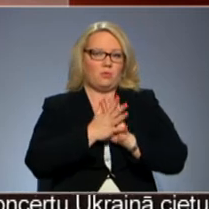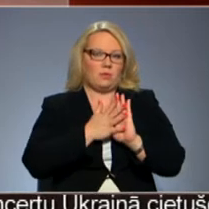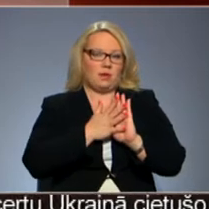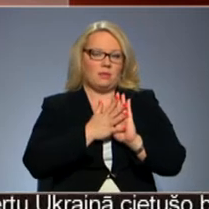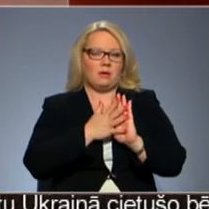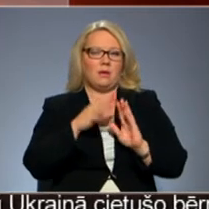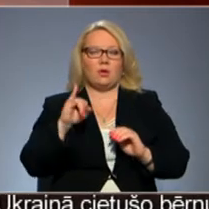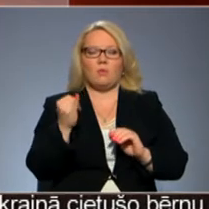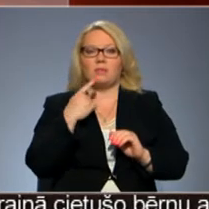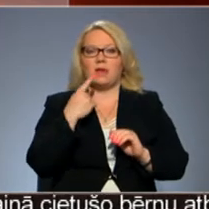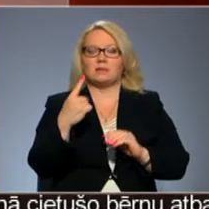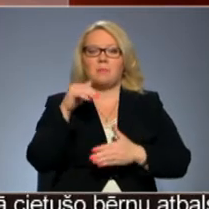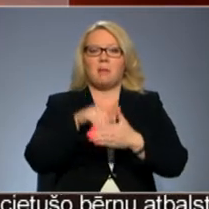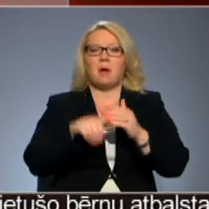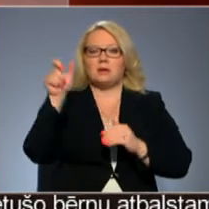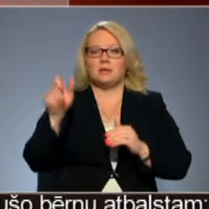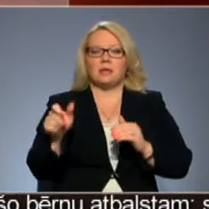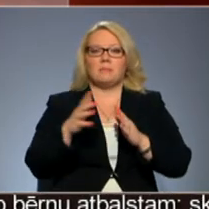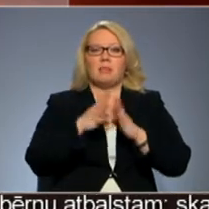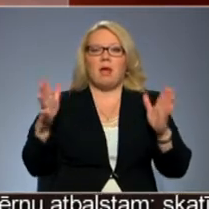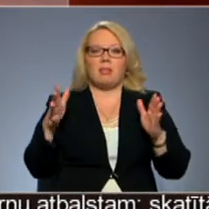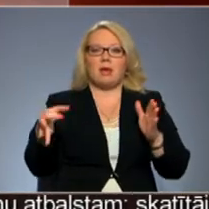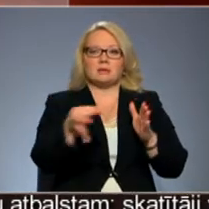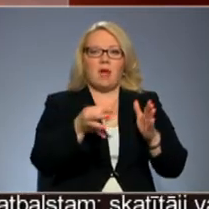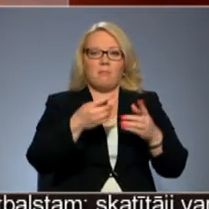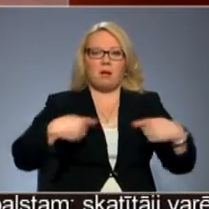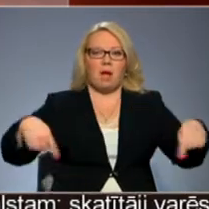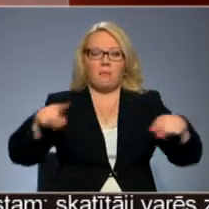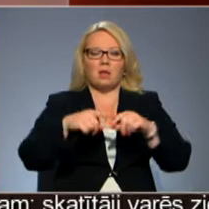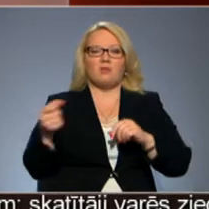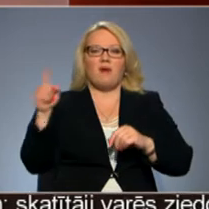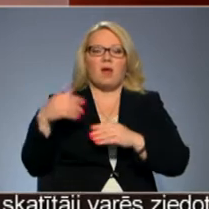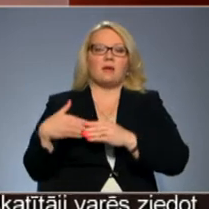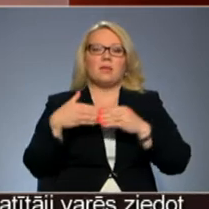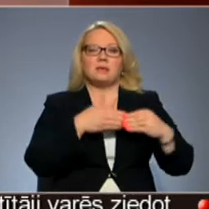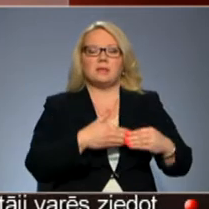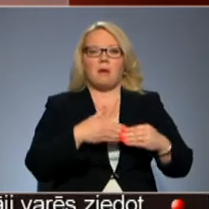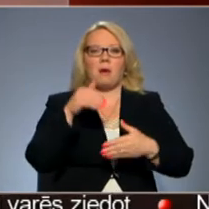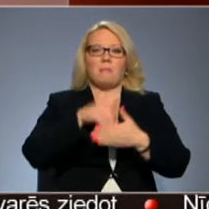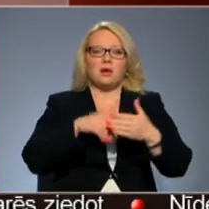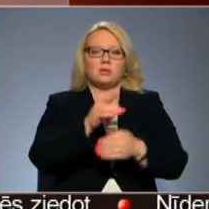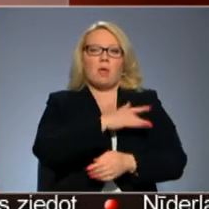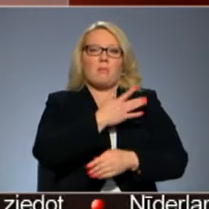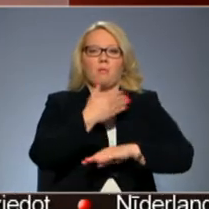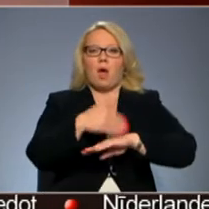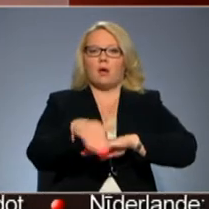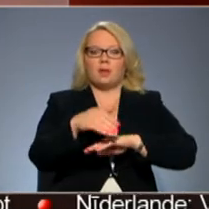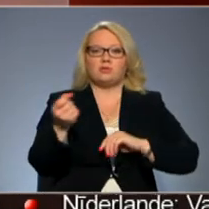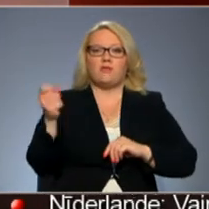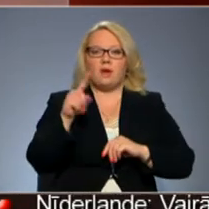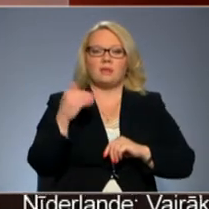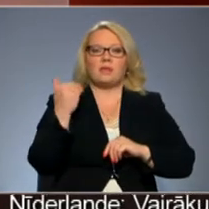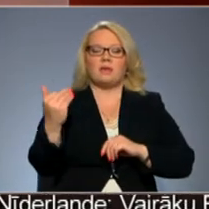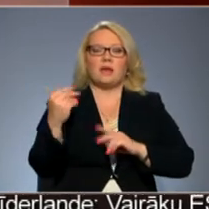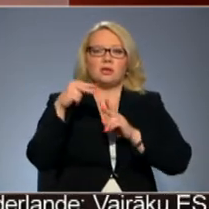ja patniekam ir lielāks apgabals, un viņam ir vairāk iznēsājumā pasta, vairāk šo apkalpojumu atrešu, tad tā viņas